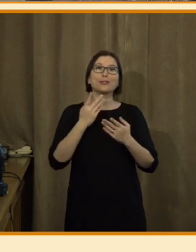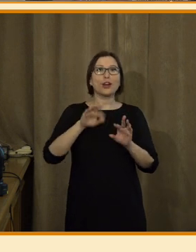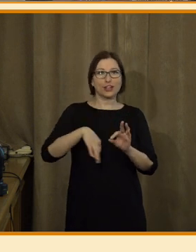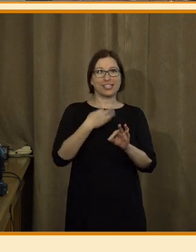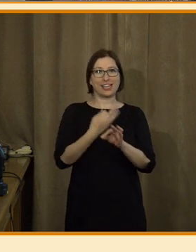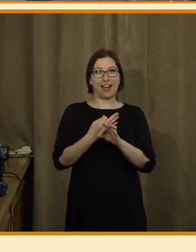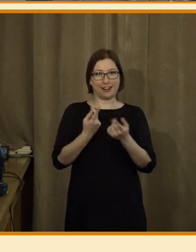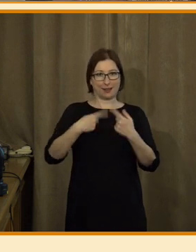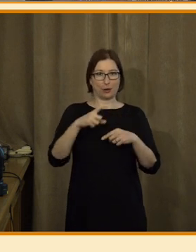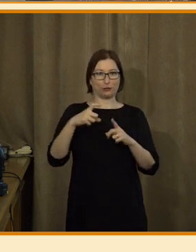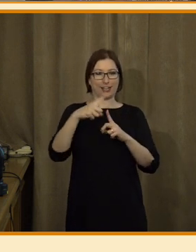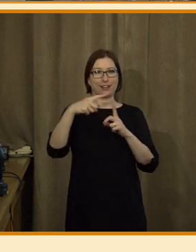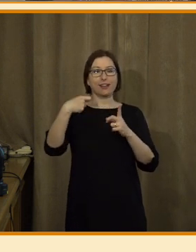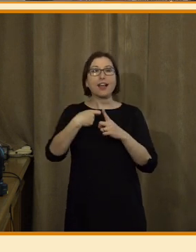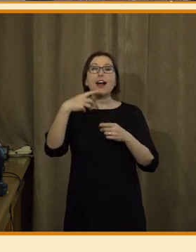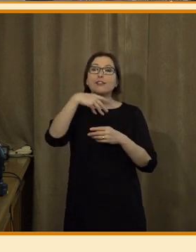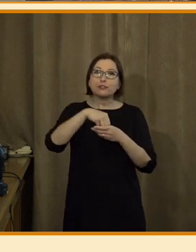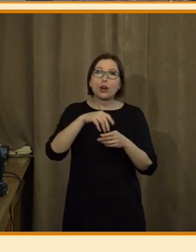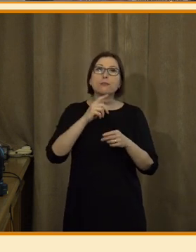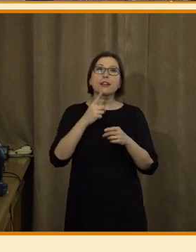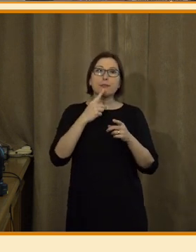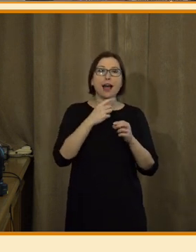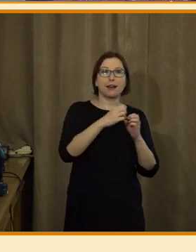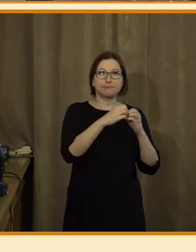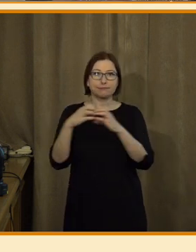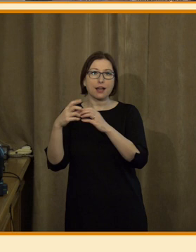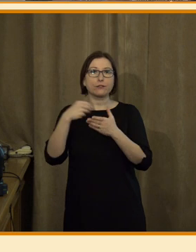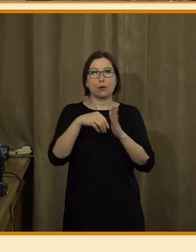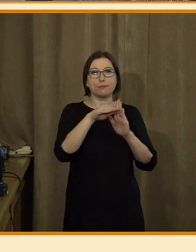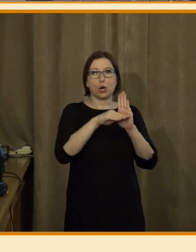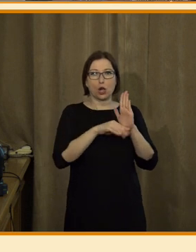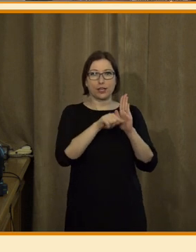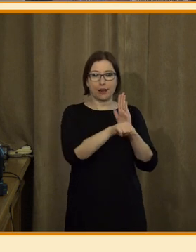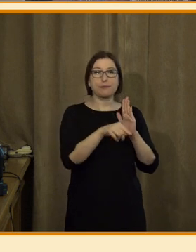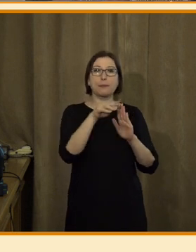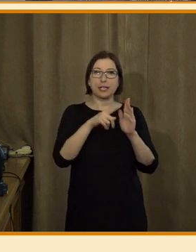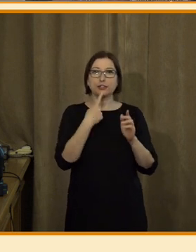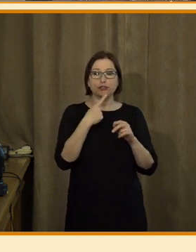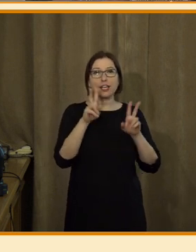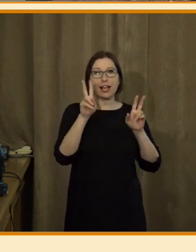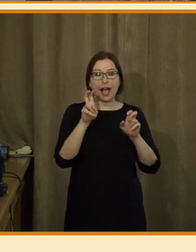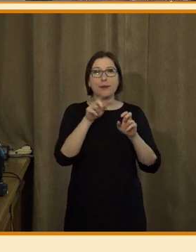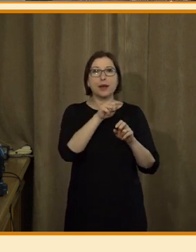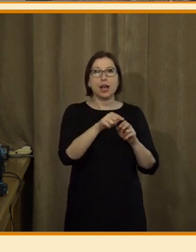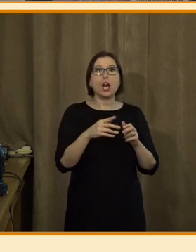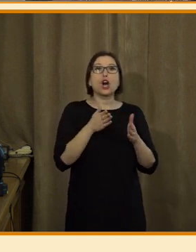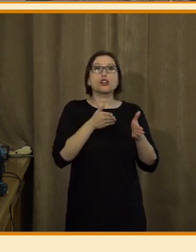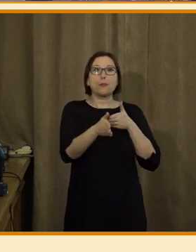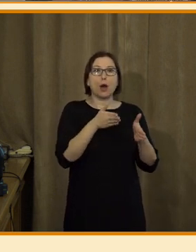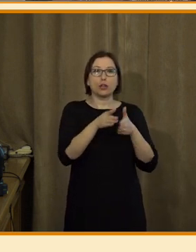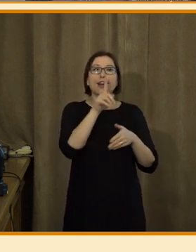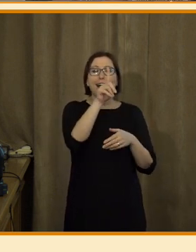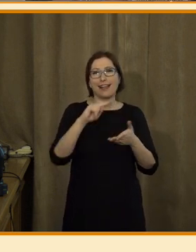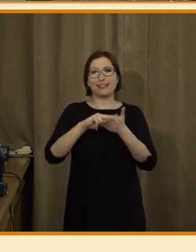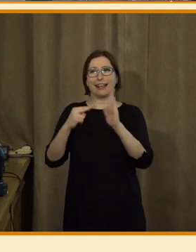takový malý dárek a to byl algoritmus. My jsme tomu tehdy si dovolili říkat v redakci robot, ale